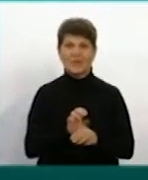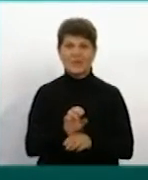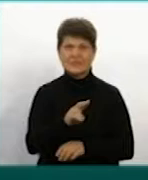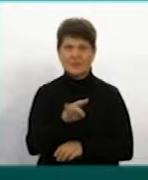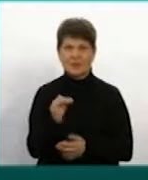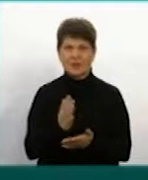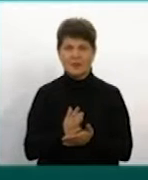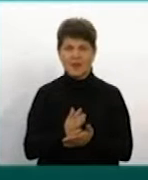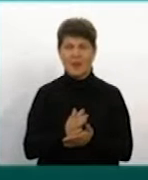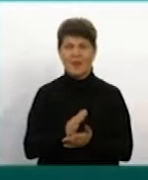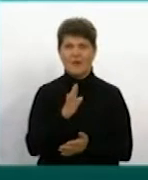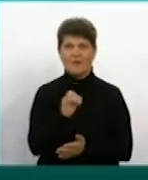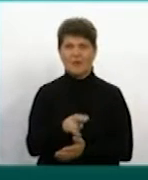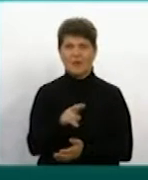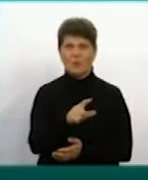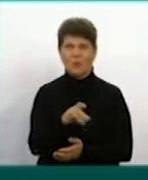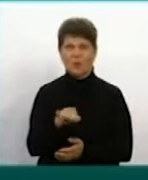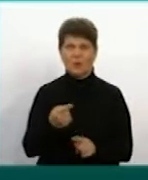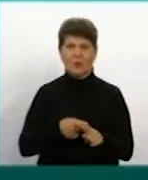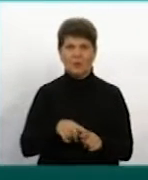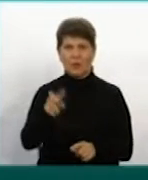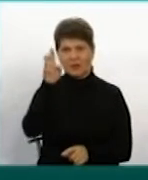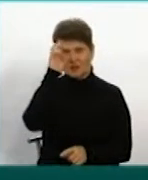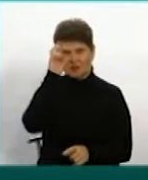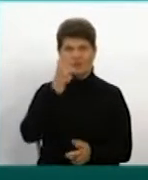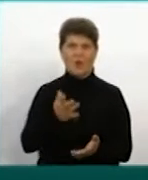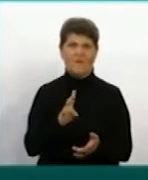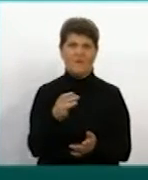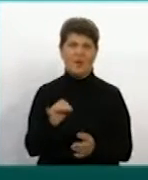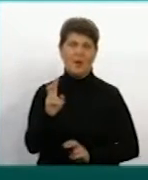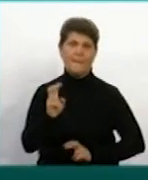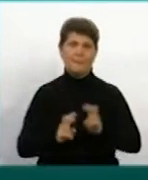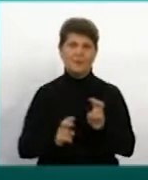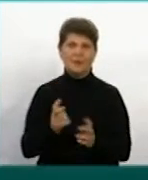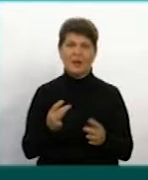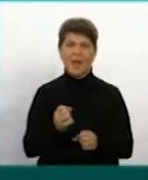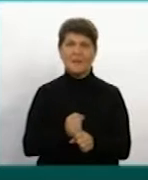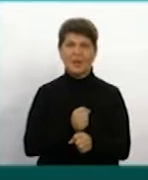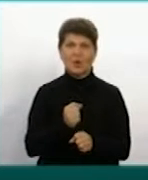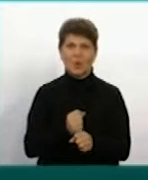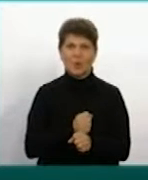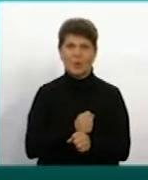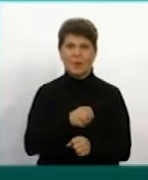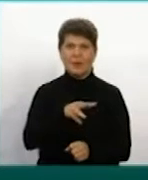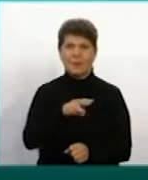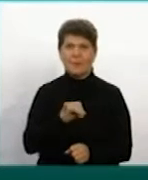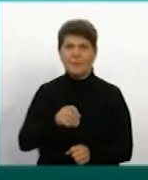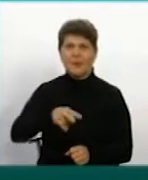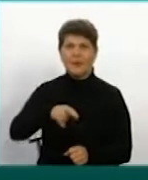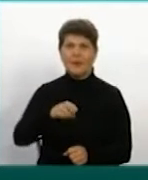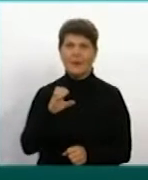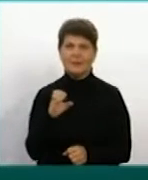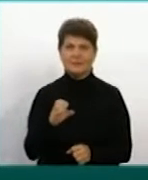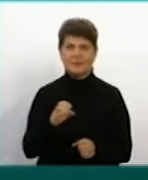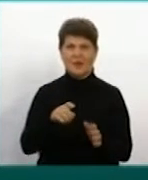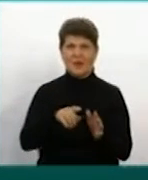Різниця, чи це таке підприємство, чи державне. Є державне підприємство, яке переробляє мельяси, виробляє бігатону. А